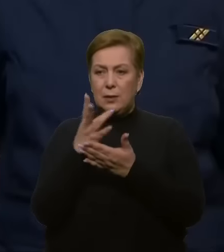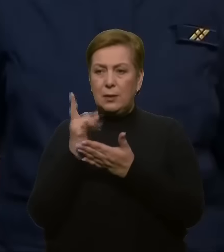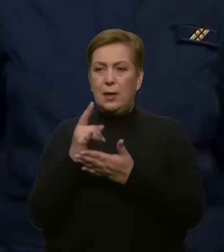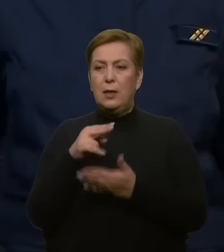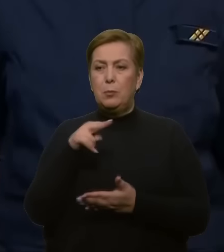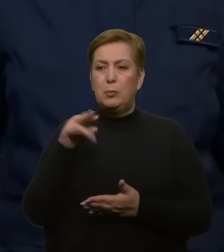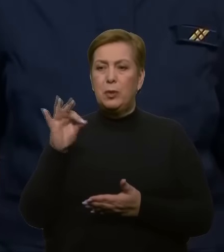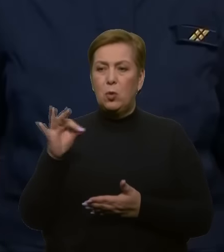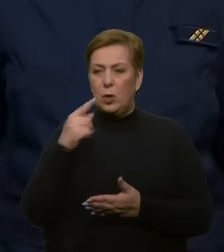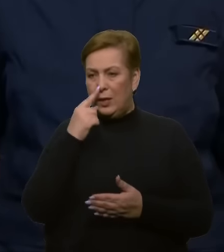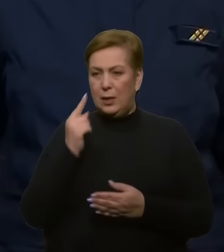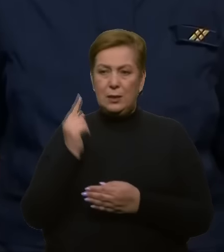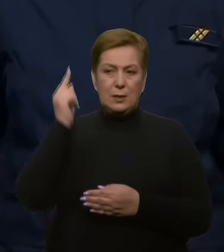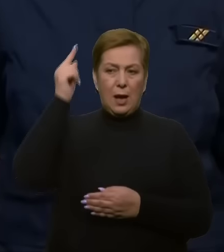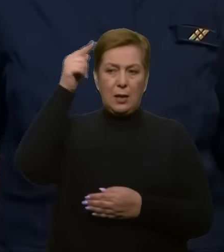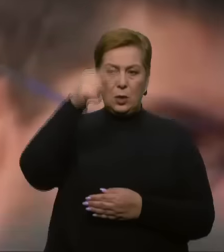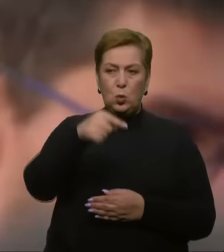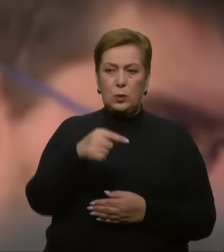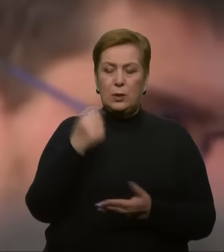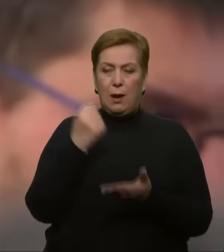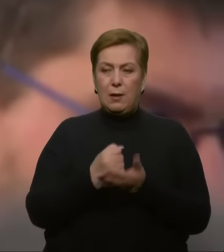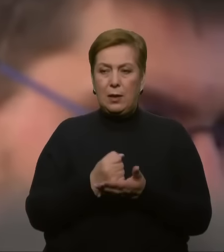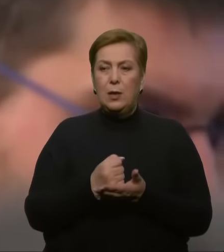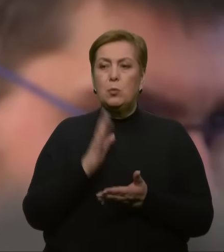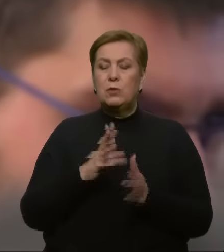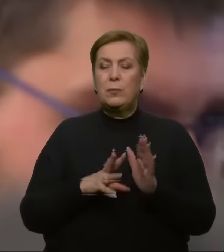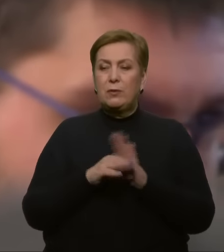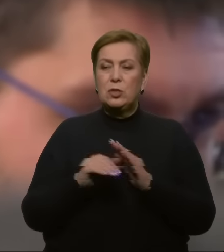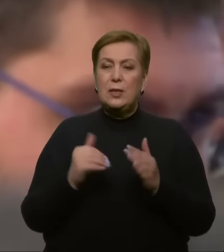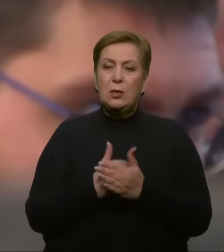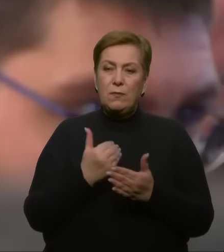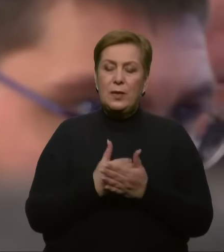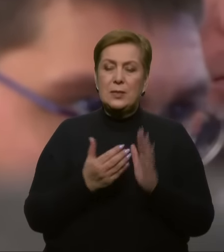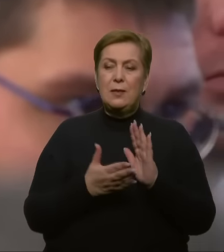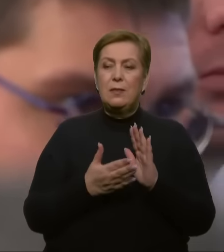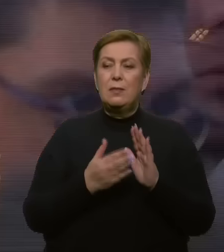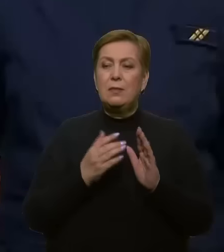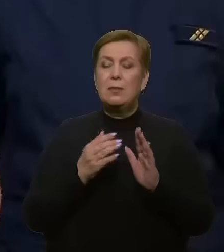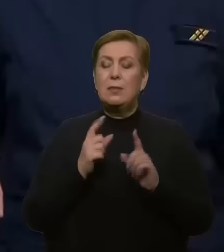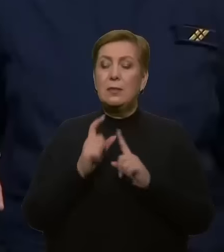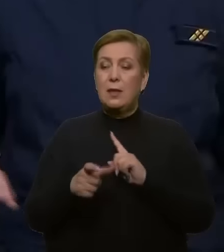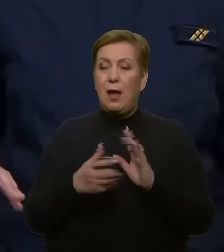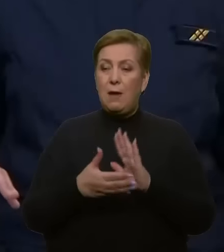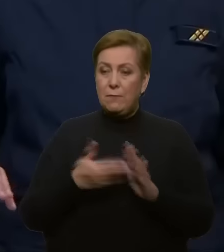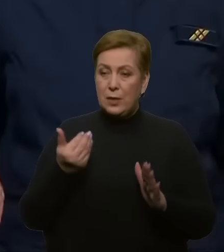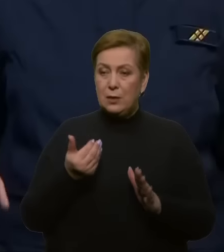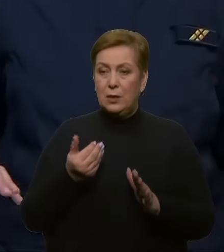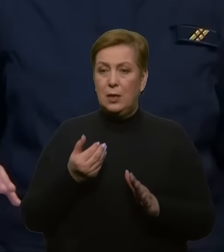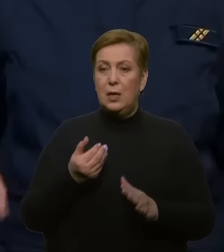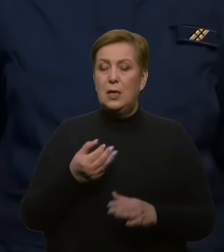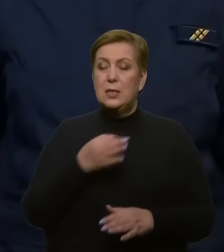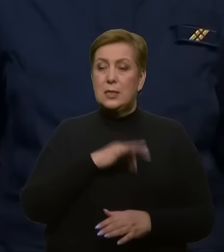і дальні удари. Ми також будемо впроваджувати інновації у відповідь на виклики, пов'язані з масованим застосуванням